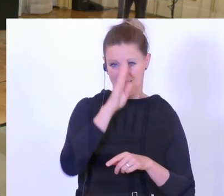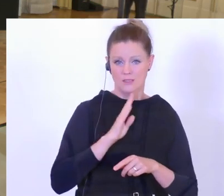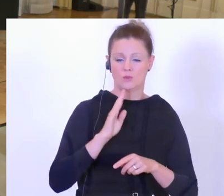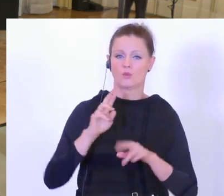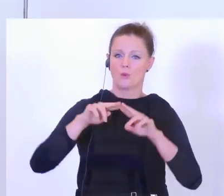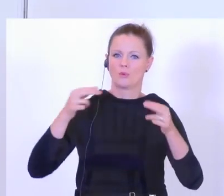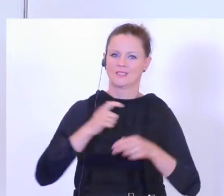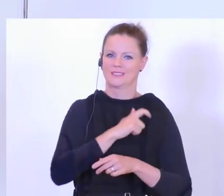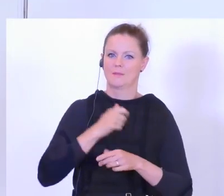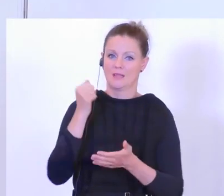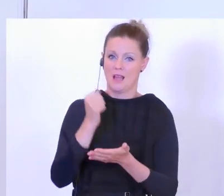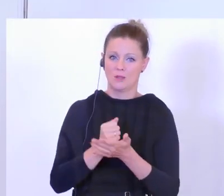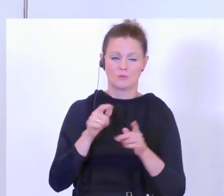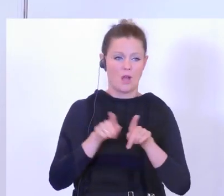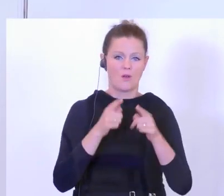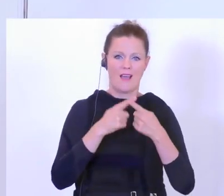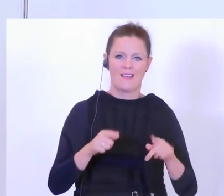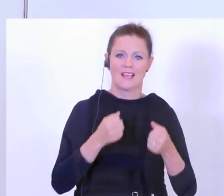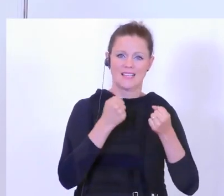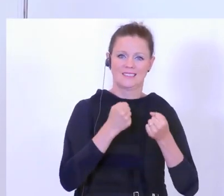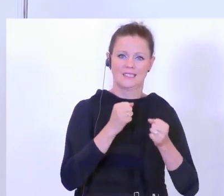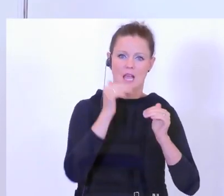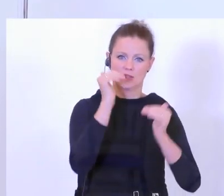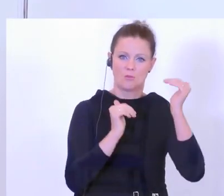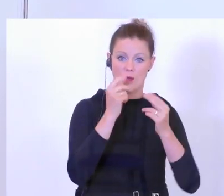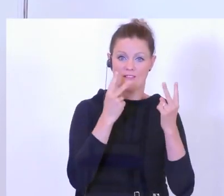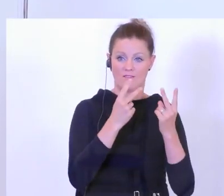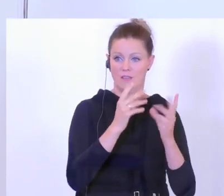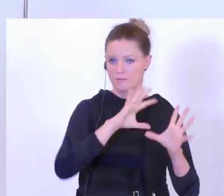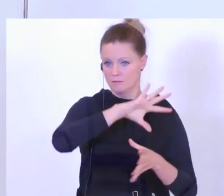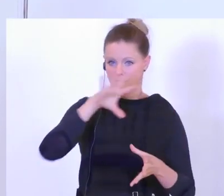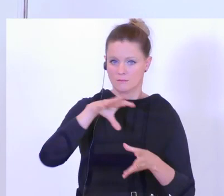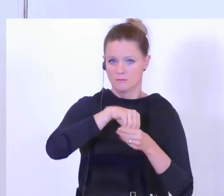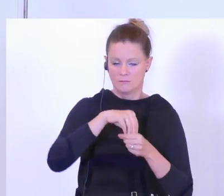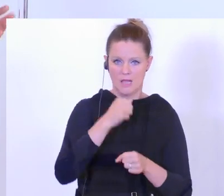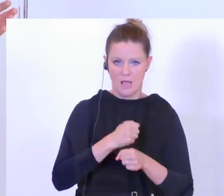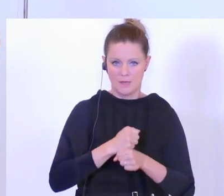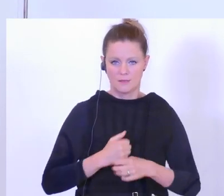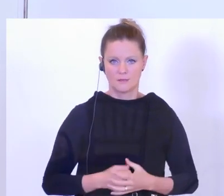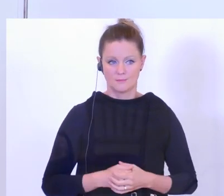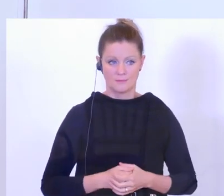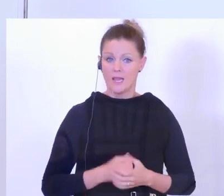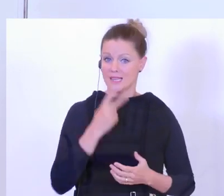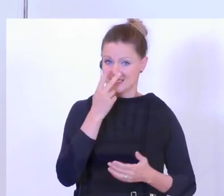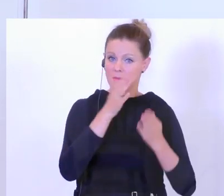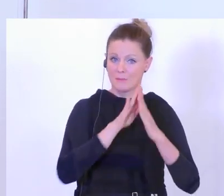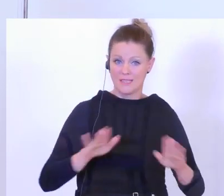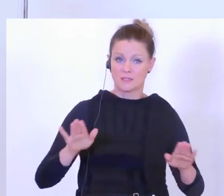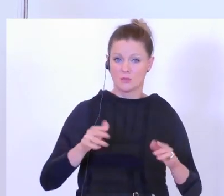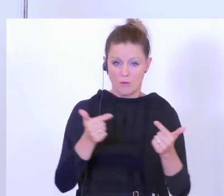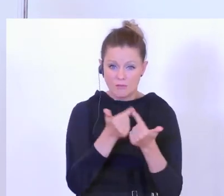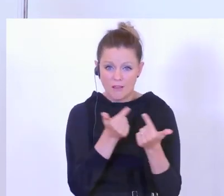und allen anderen wichtigen Sicherheitsbehörden in diesem Zusammenhang? Sie haben gesehen an der Präsentation, an den